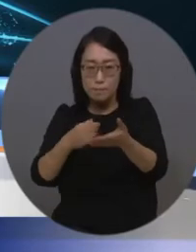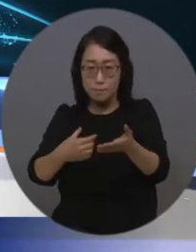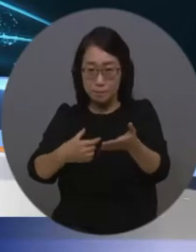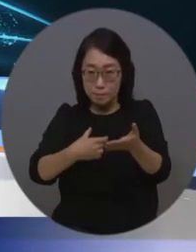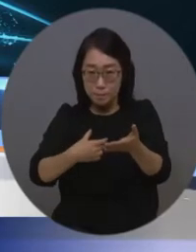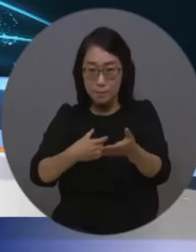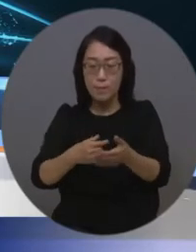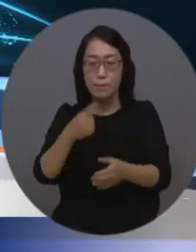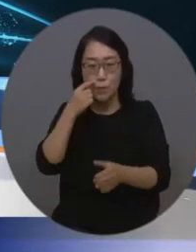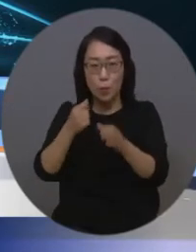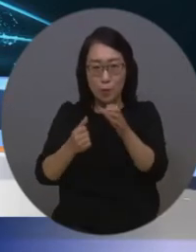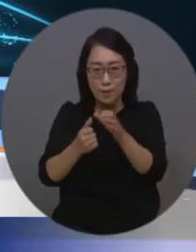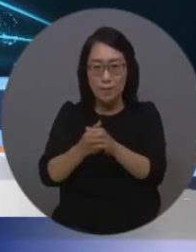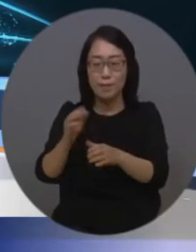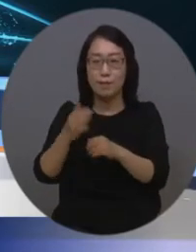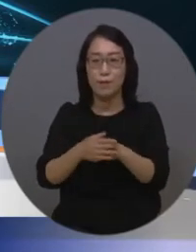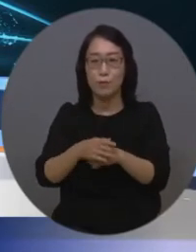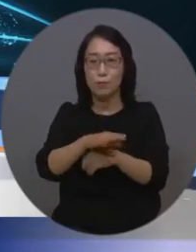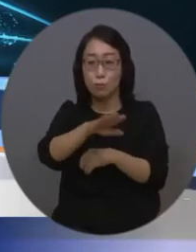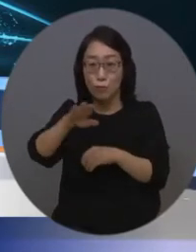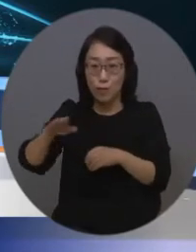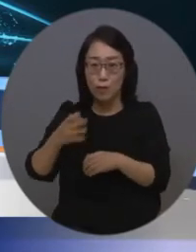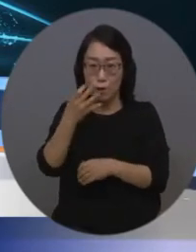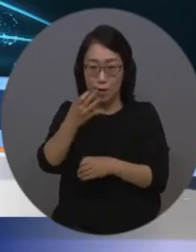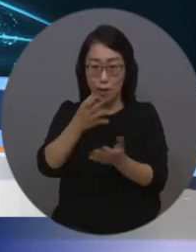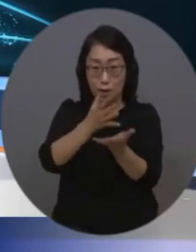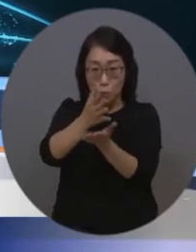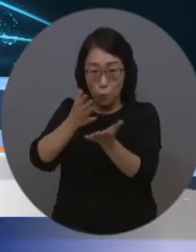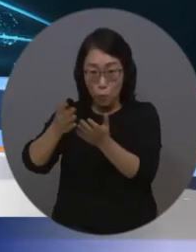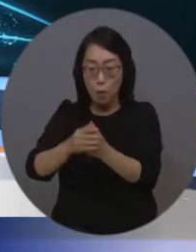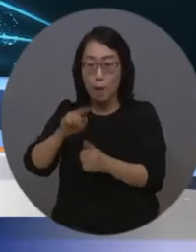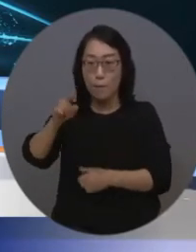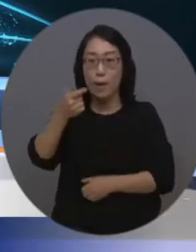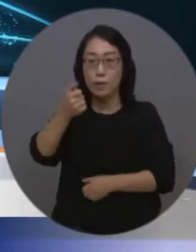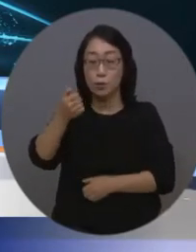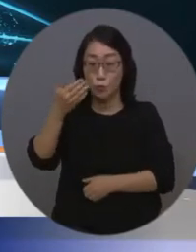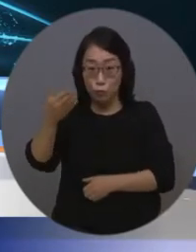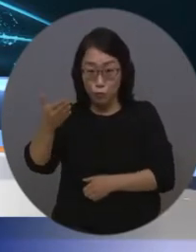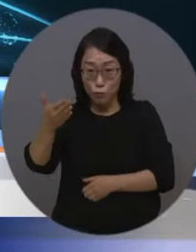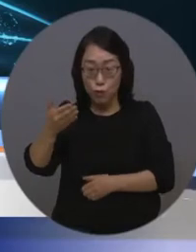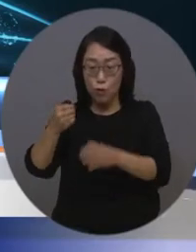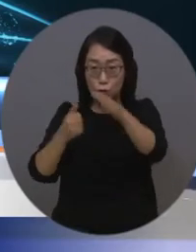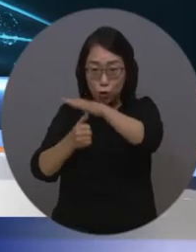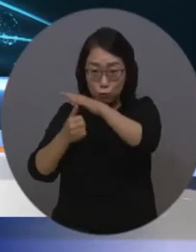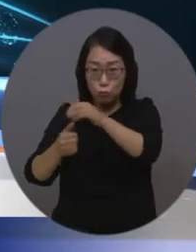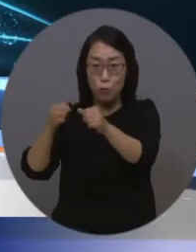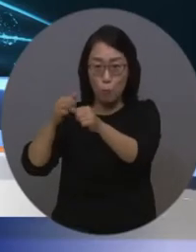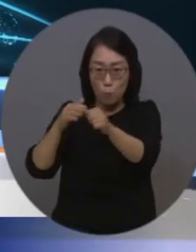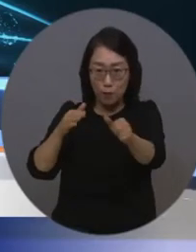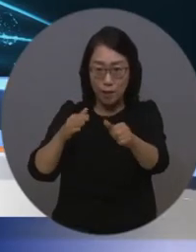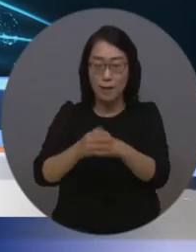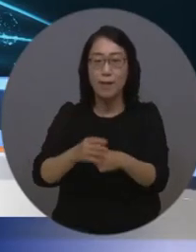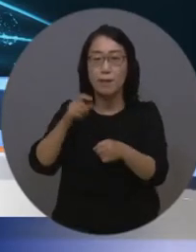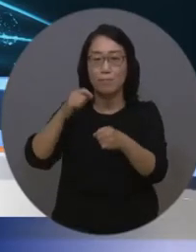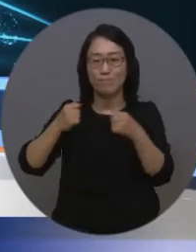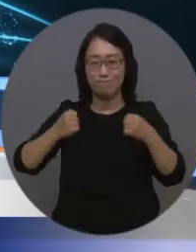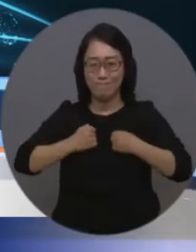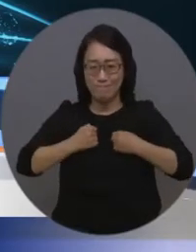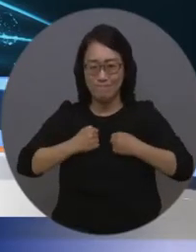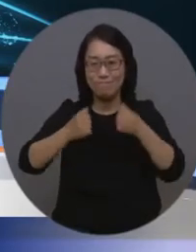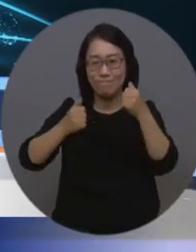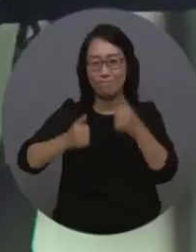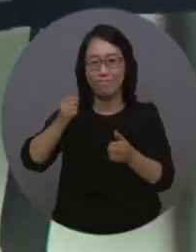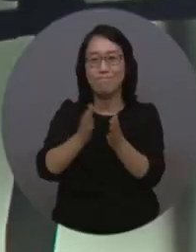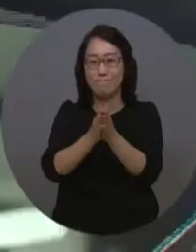우리나라는 14개 종목에 159명의 선수단이 출전해 금빛 여정에 나섭니다. 보도에 박성용 기자입니다.